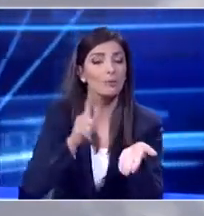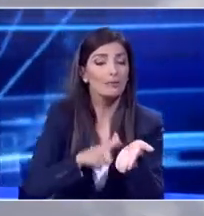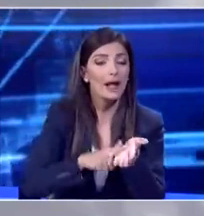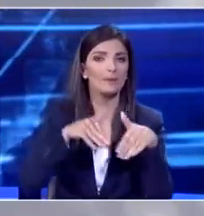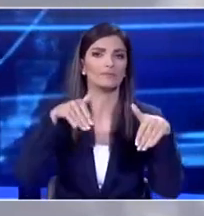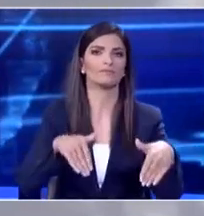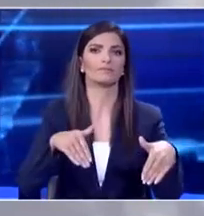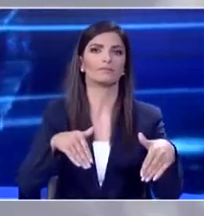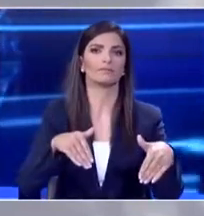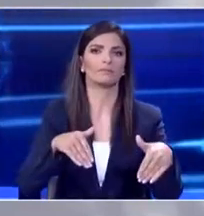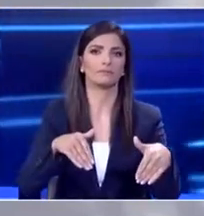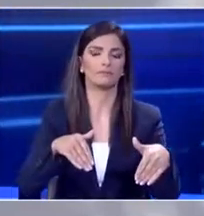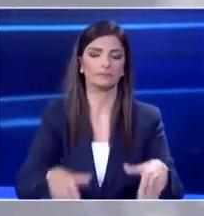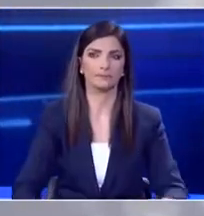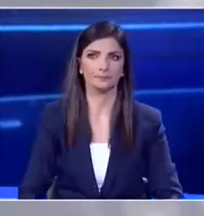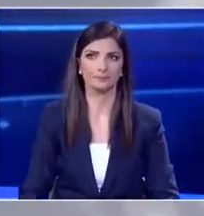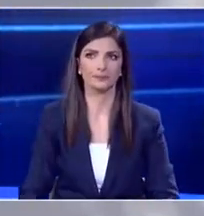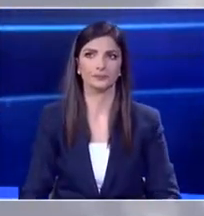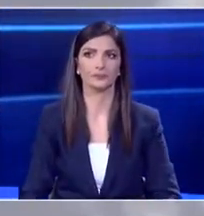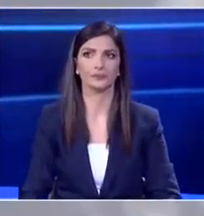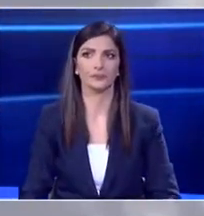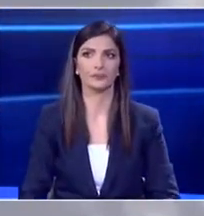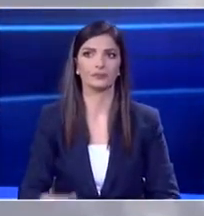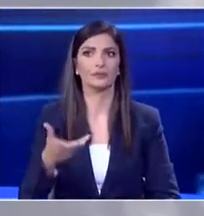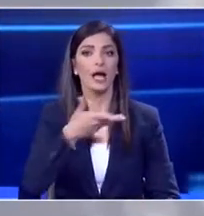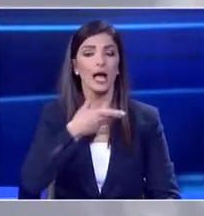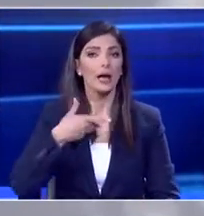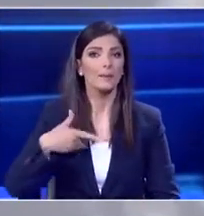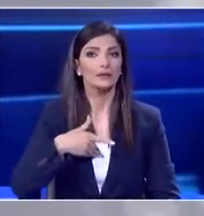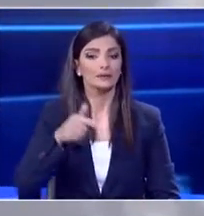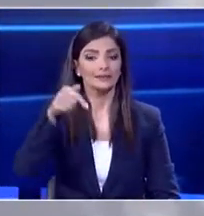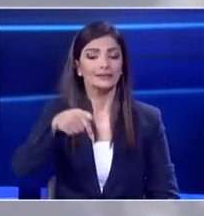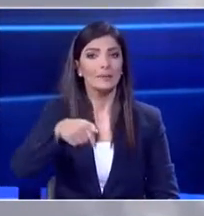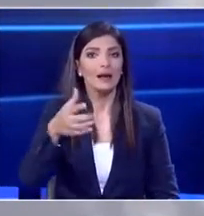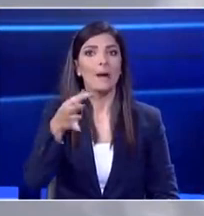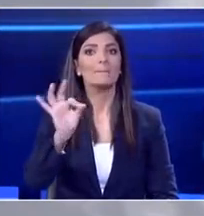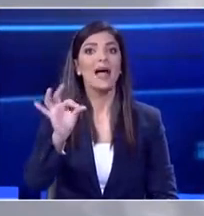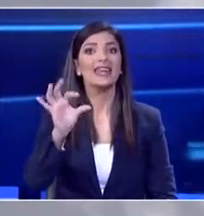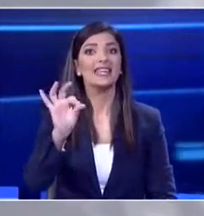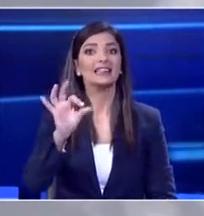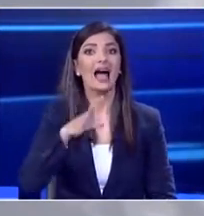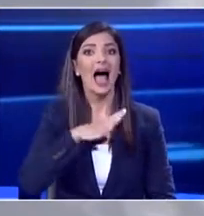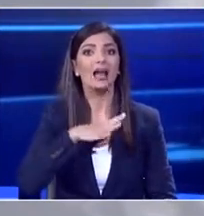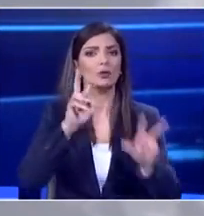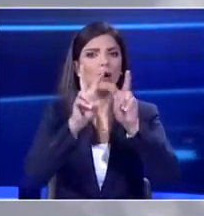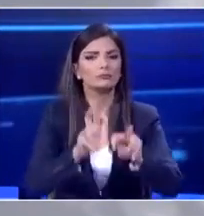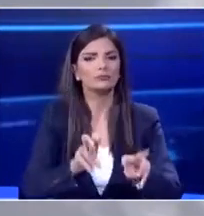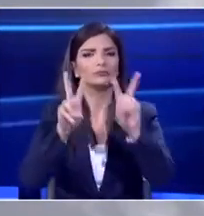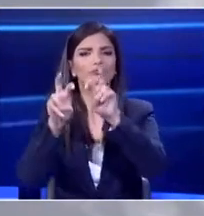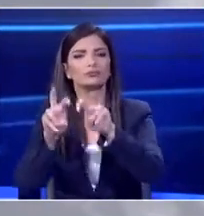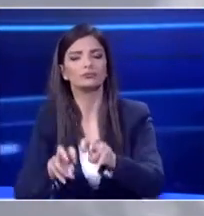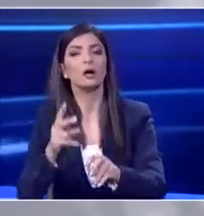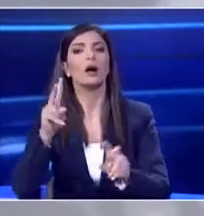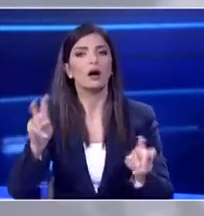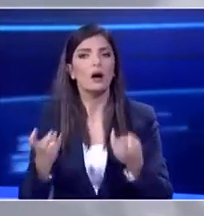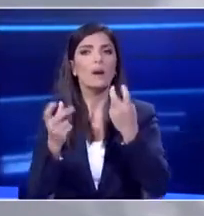Έχουμε κάποια αποτελήσματα Έγιναν 50 εξετάσεις σήμερα και τα δύο τα θετικά Τα άλλα που είχαν δημοσιευτεί στρατιώτες